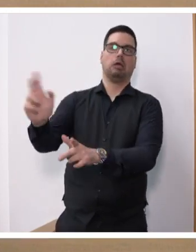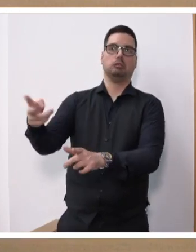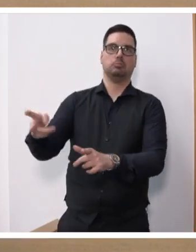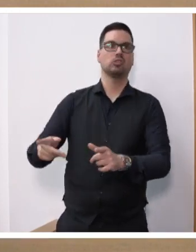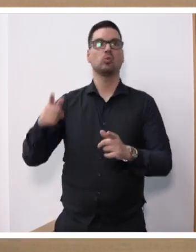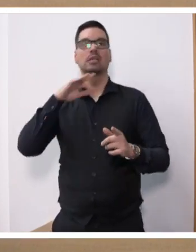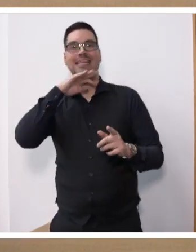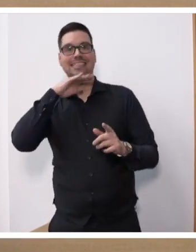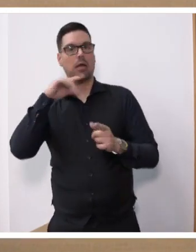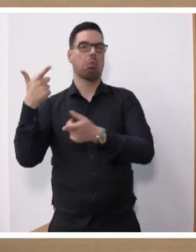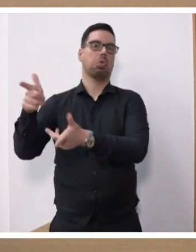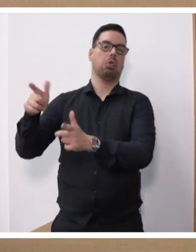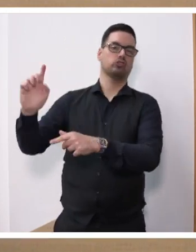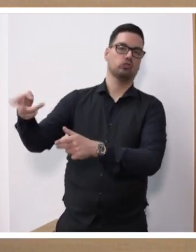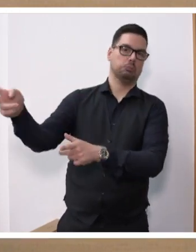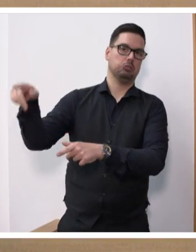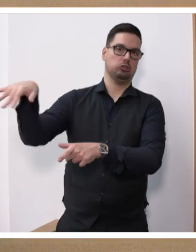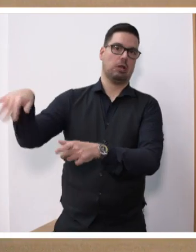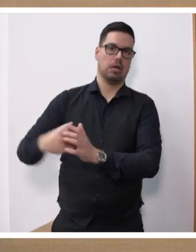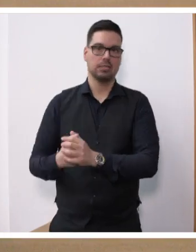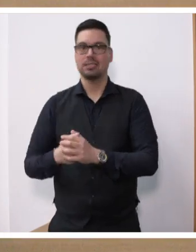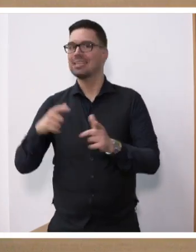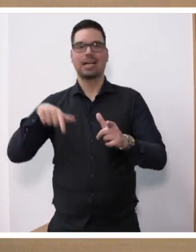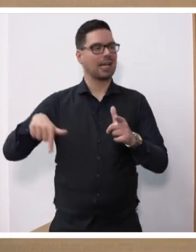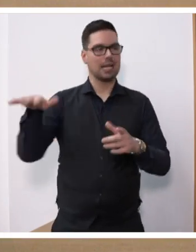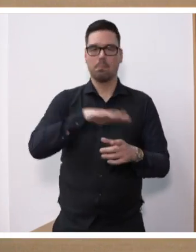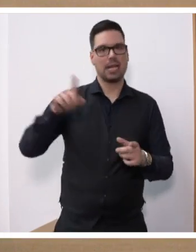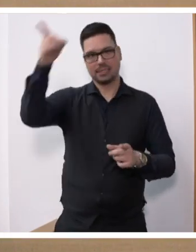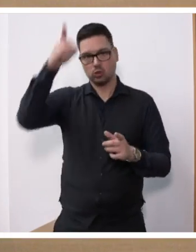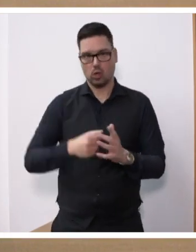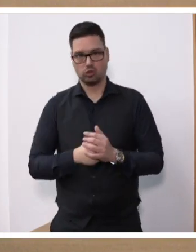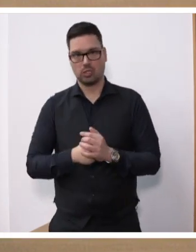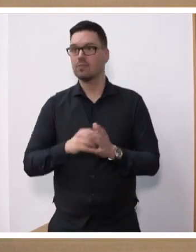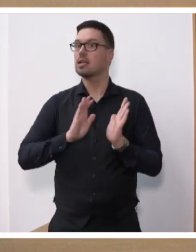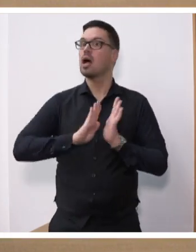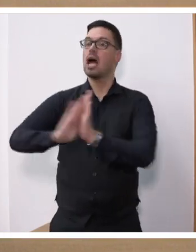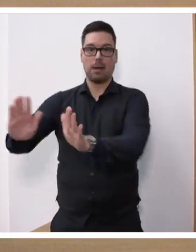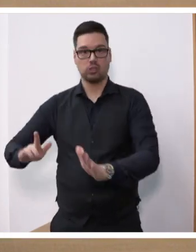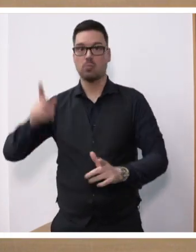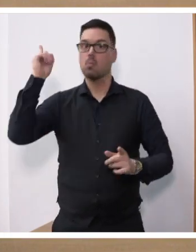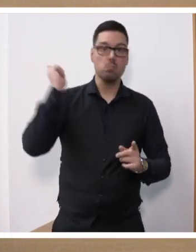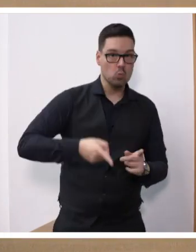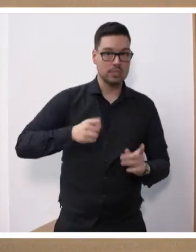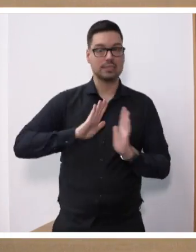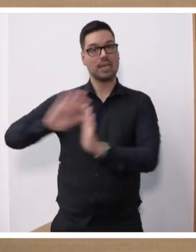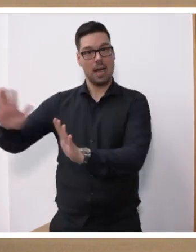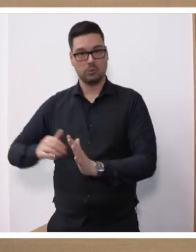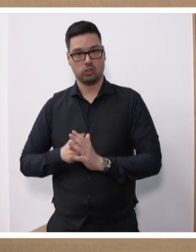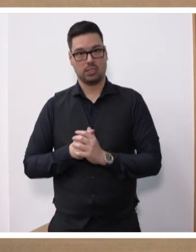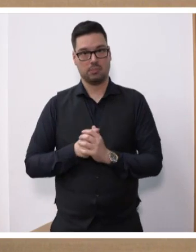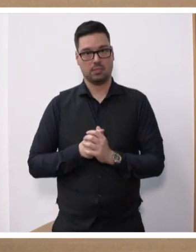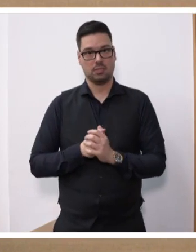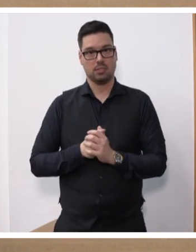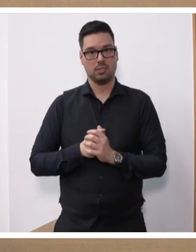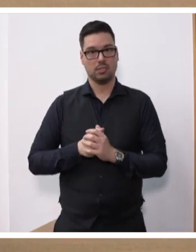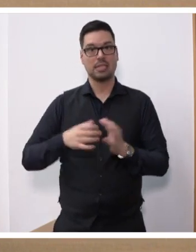Israel infrage stellt, der hat keinen Platz in Deutschland. Und wenn wir ihn abschieben können, dann müssen wir ihn auch abschieben. Das ist